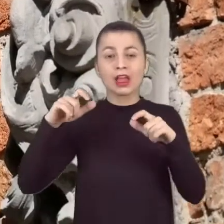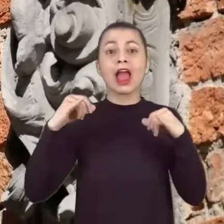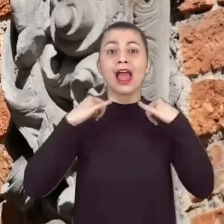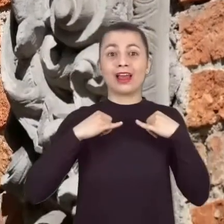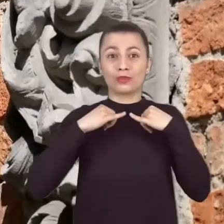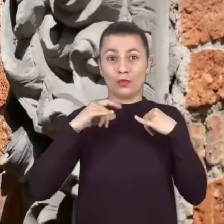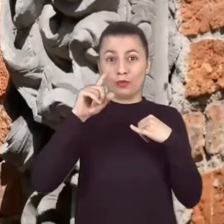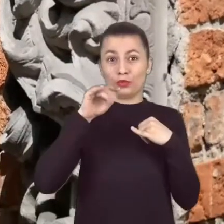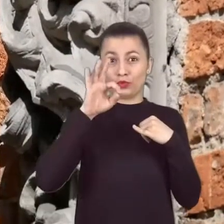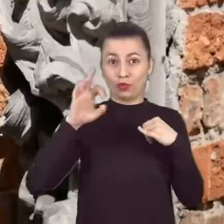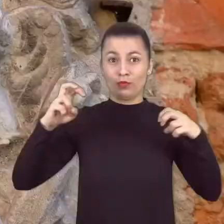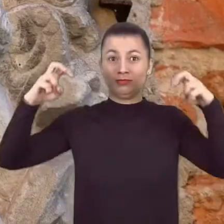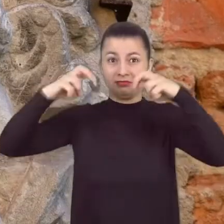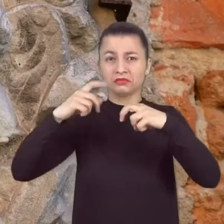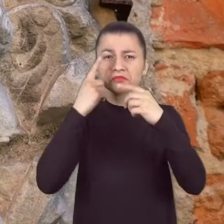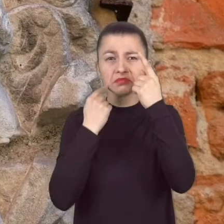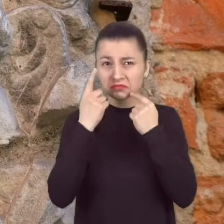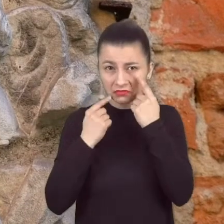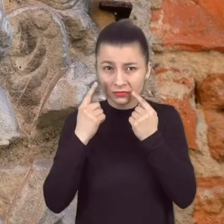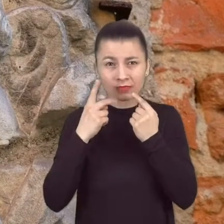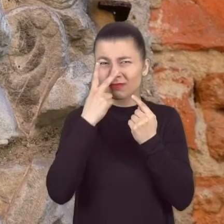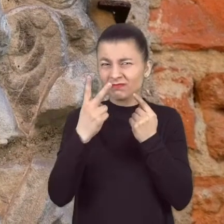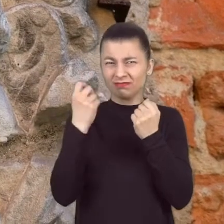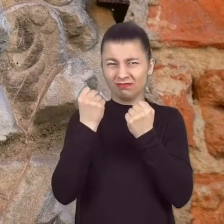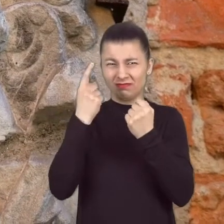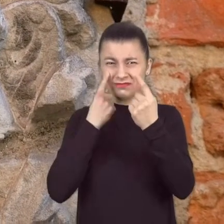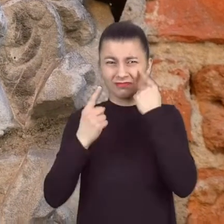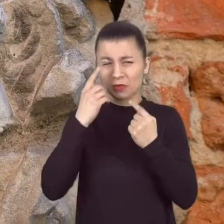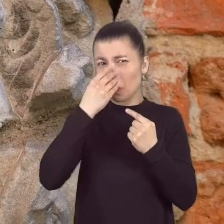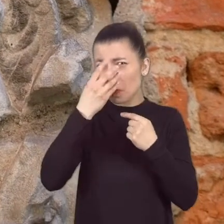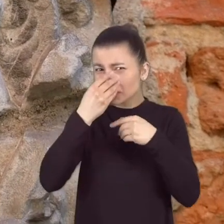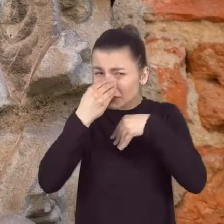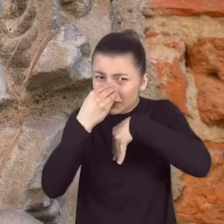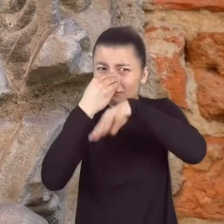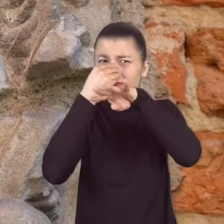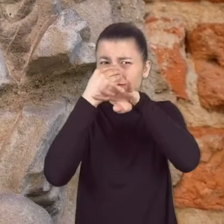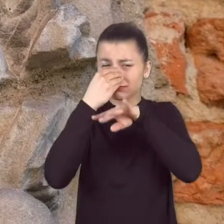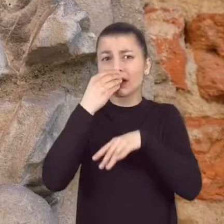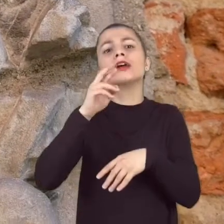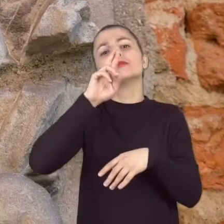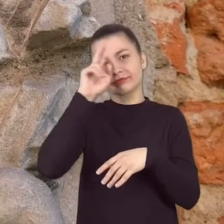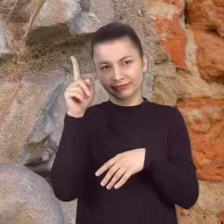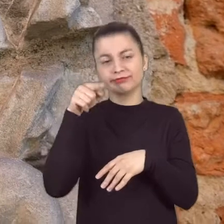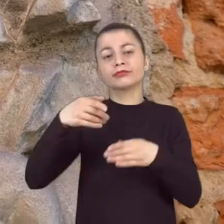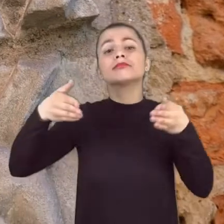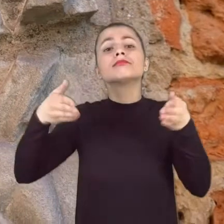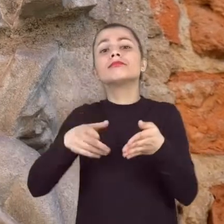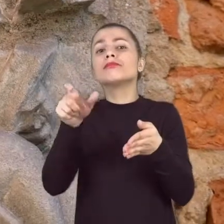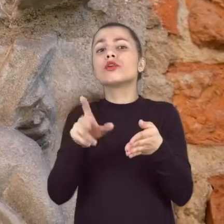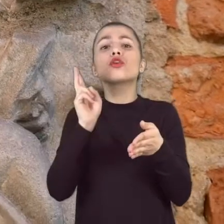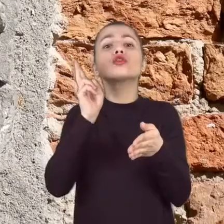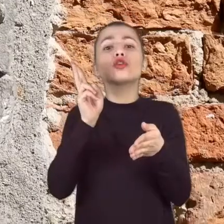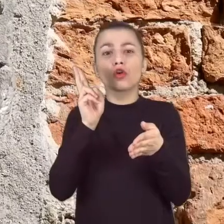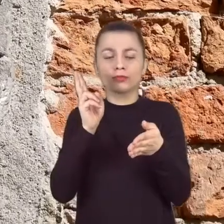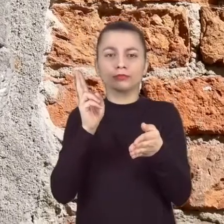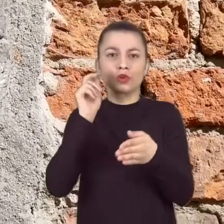płaczące uskrzydlone putta. O żewnym płaczu świadczą chusteczki trzymane przy twarzach. Możemy